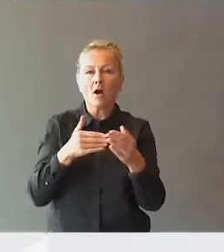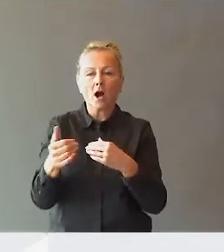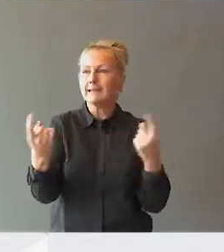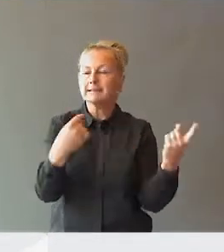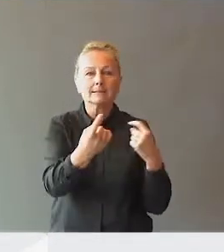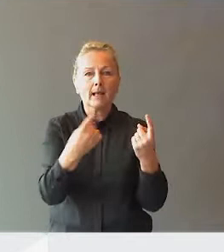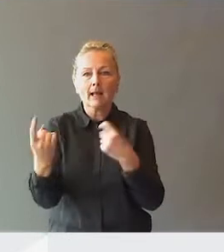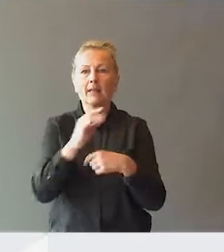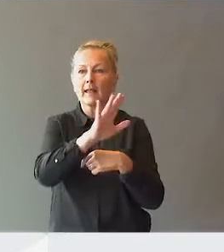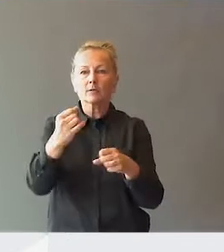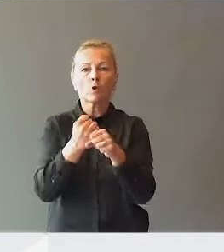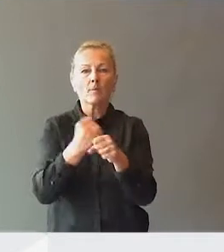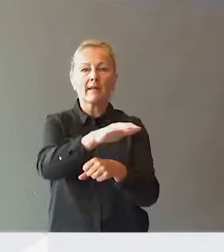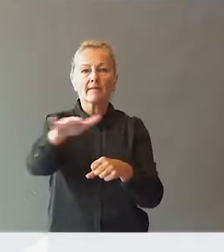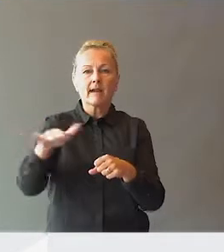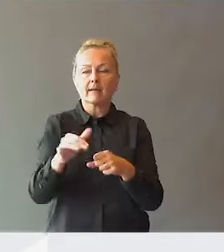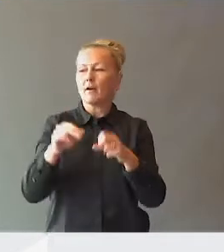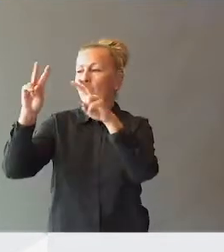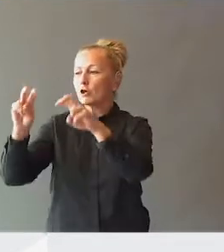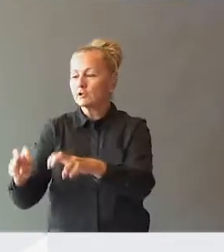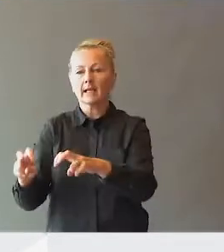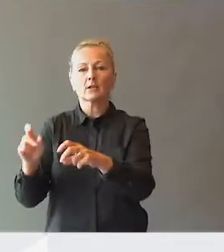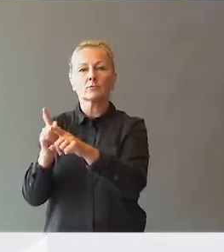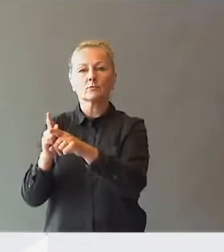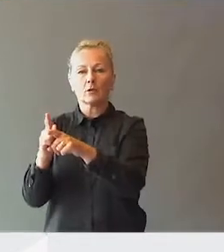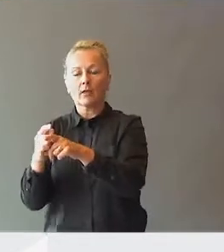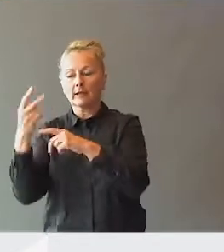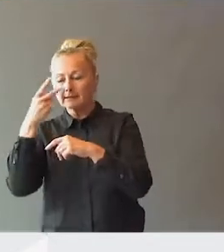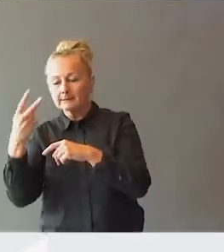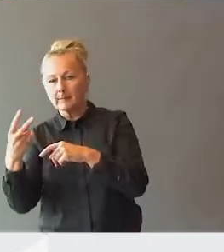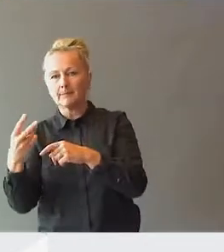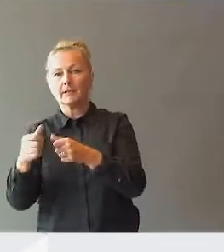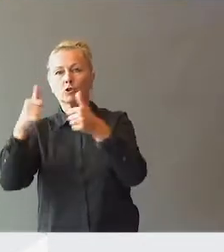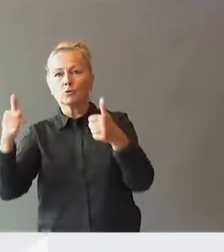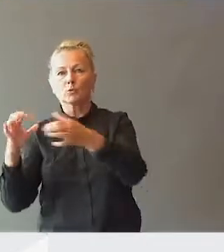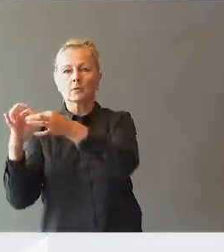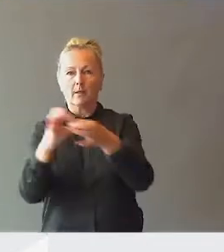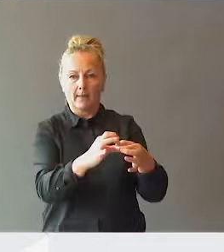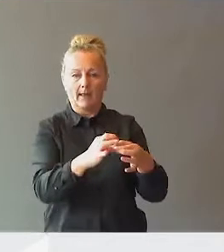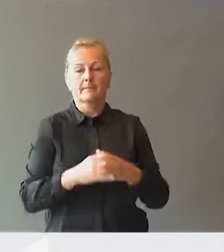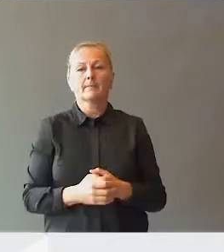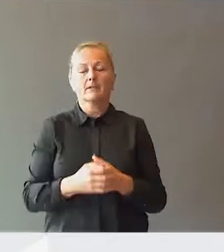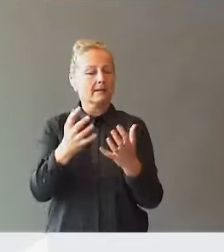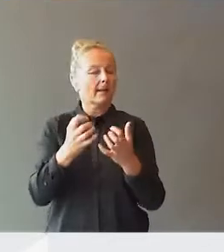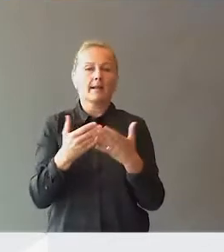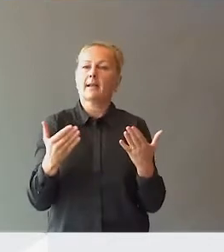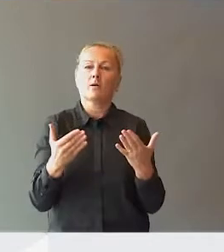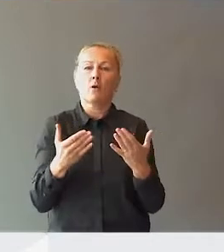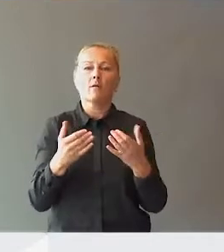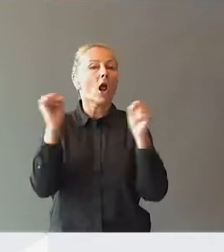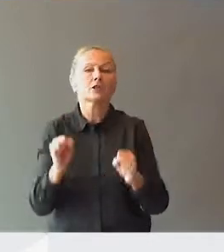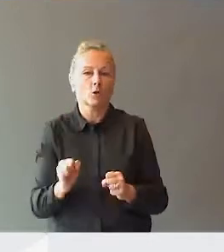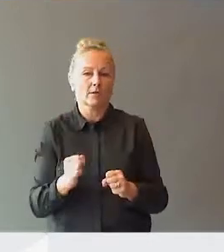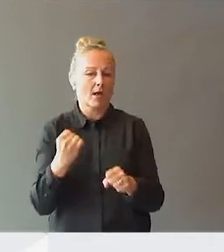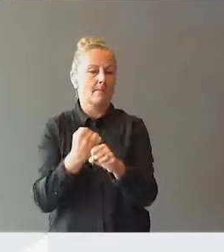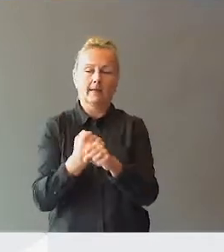dere som jobber i feltet, fra forskningen, som kan belyse dette i en stor sammenheng. Så vi trenger ikke å forhaste oss